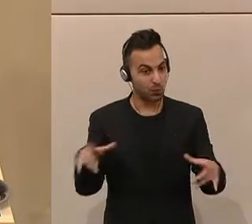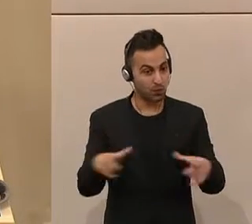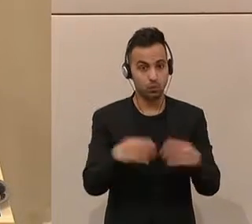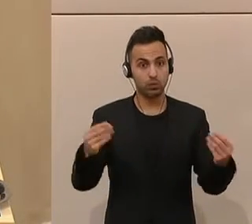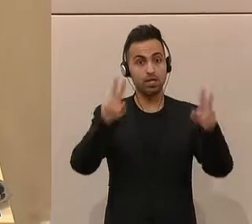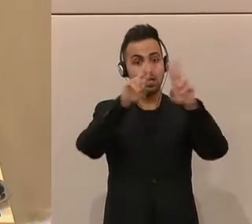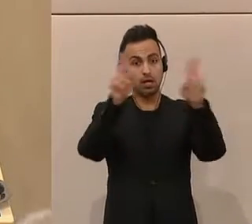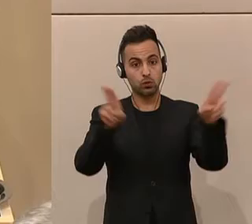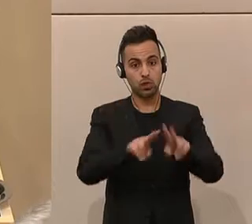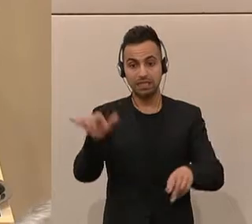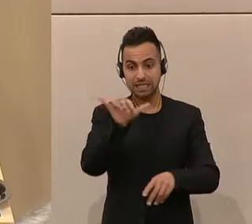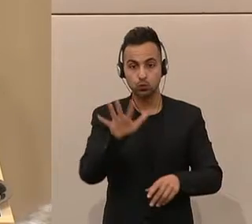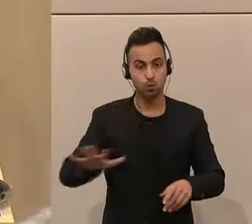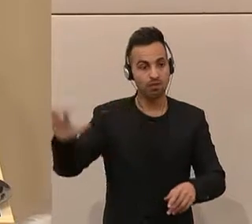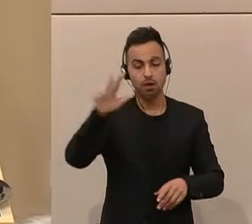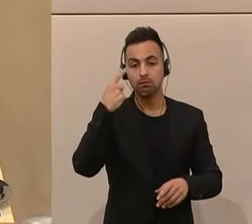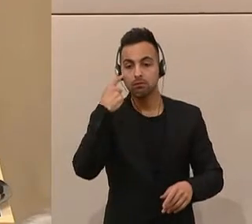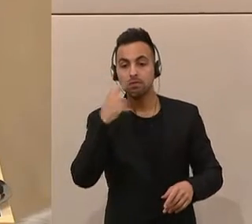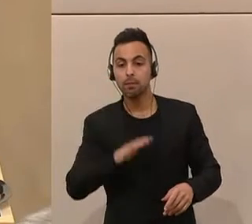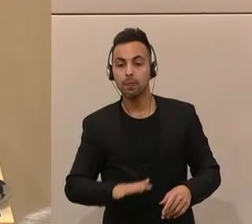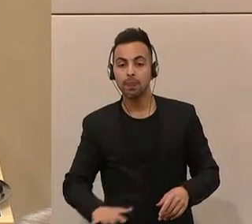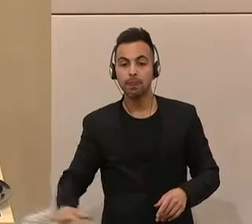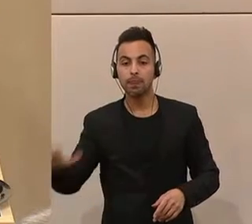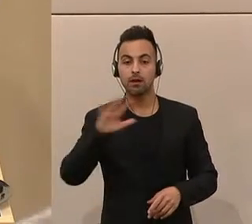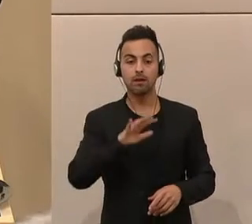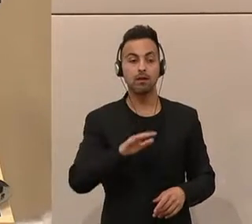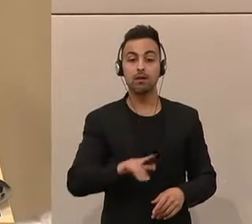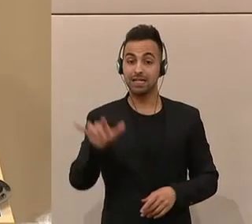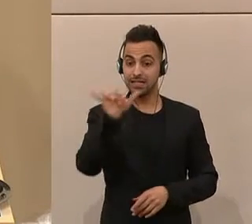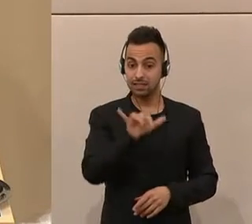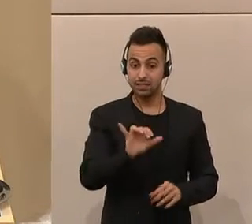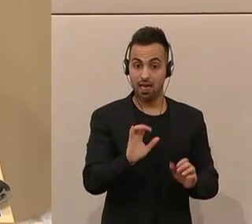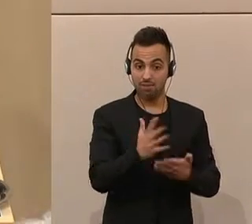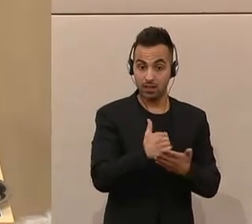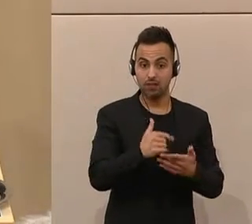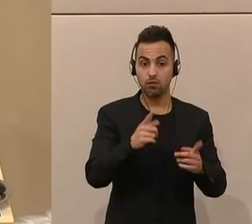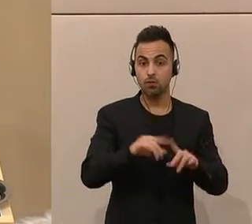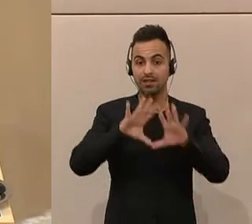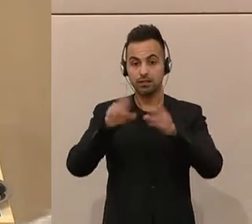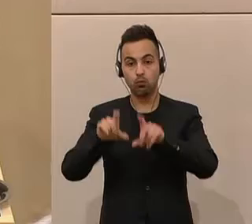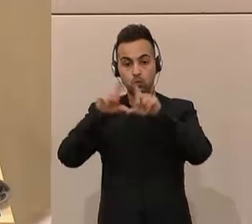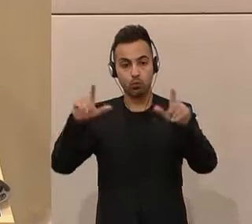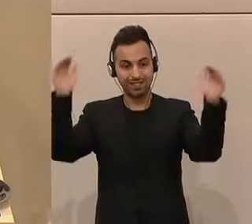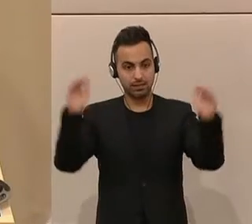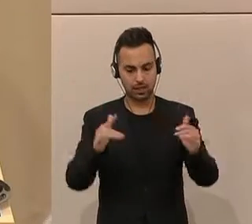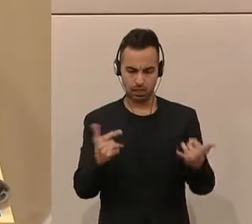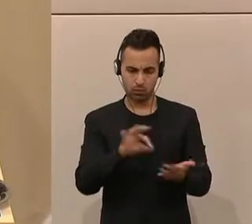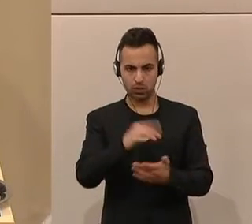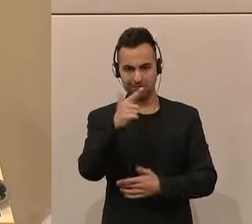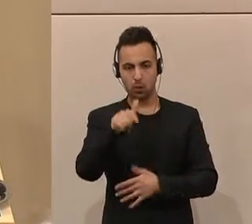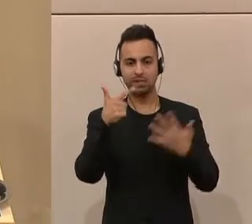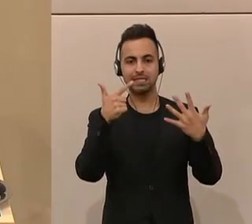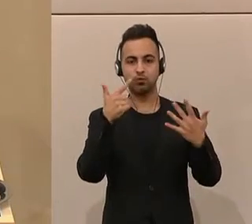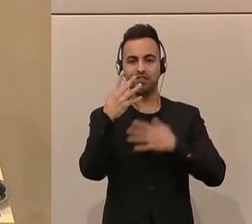einem internationalen Zinsumfeld, die effektive Zinsung der Gesamtschulden deutlich zu senken. Wir liegen da jetzt mittlerweile bei 2